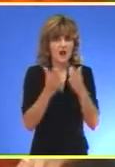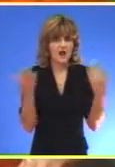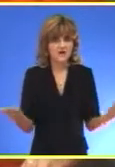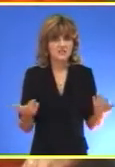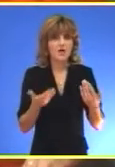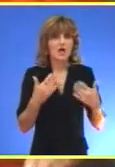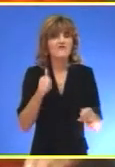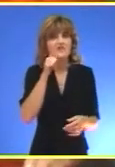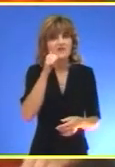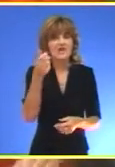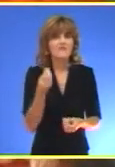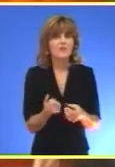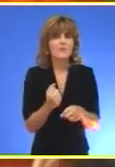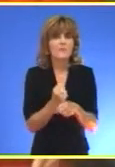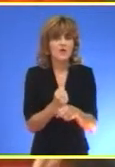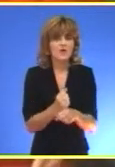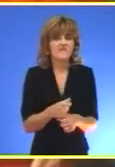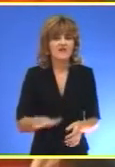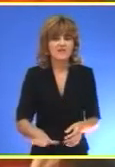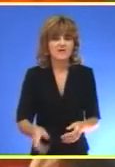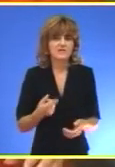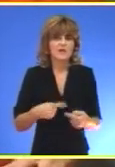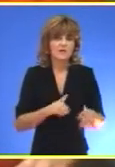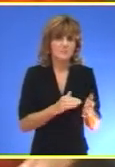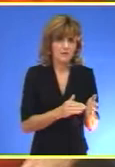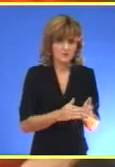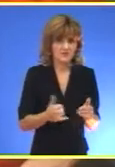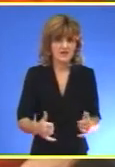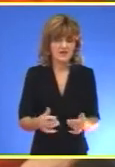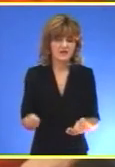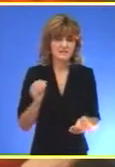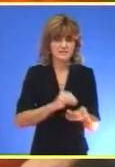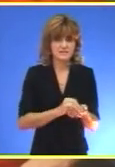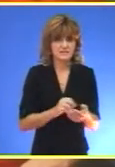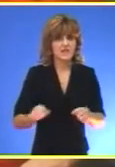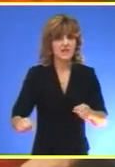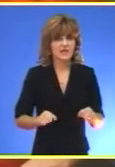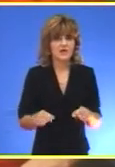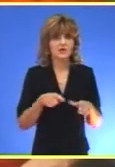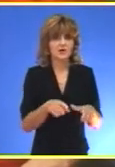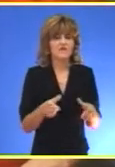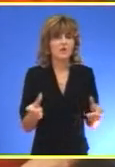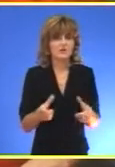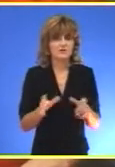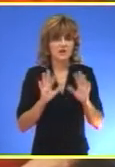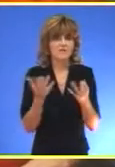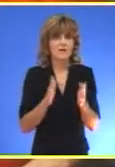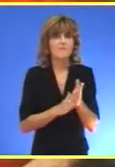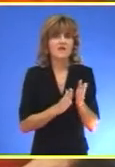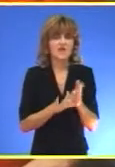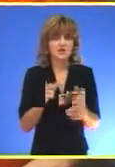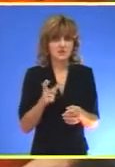boravka za decu sa posebnim potrebama Istakla je danas na srečenom otvaranju boravka Direktorka ove ustanove Mirjana Čabrić